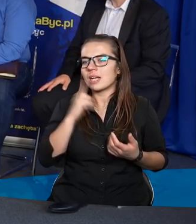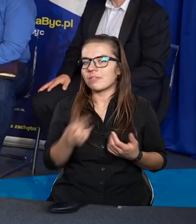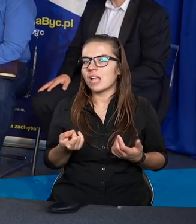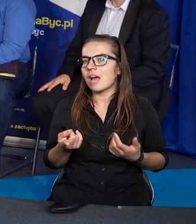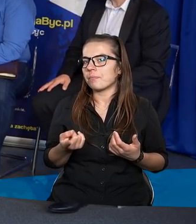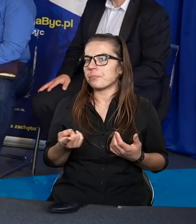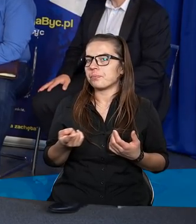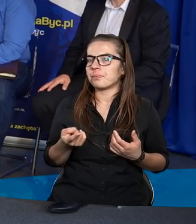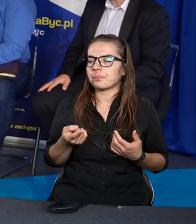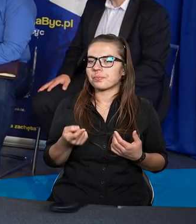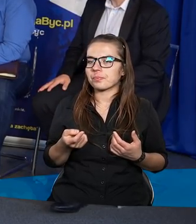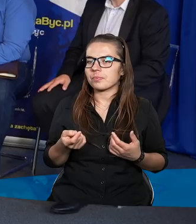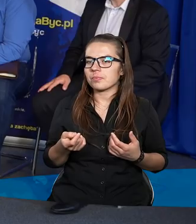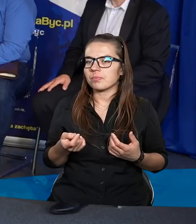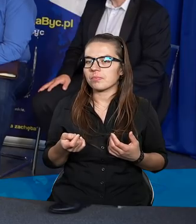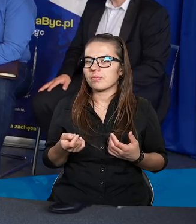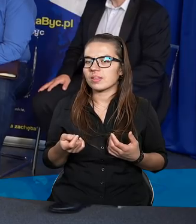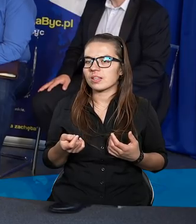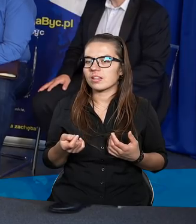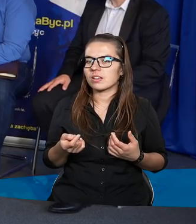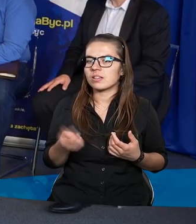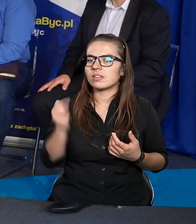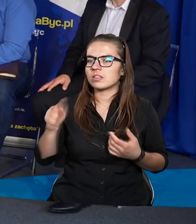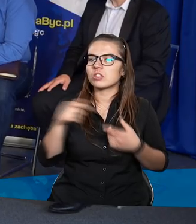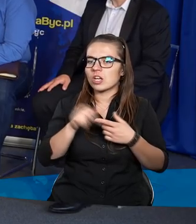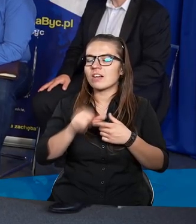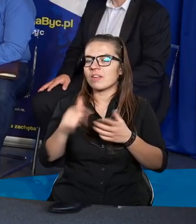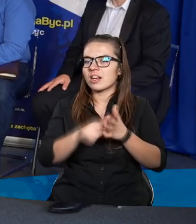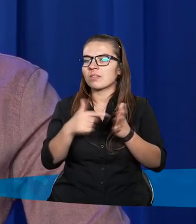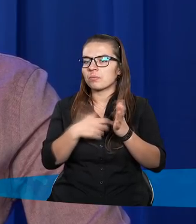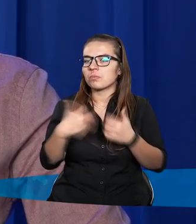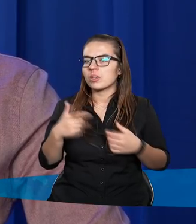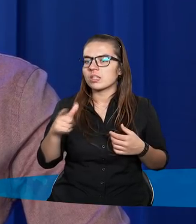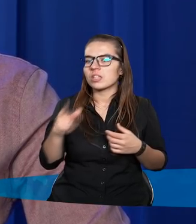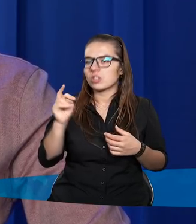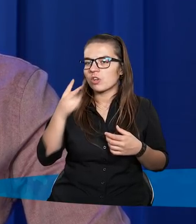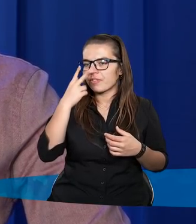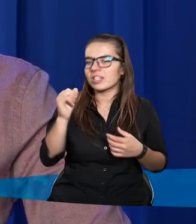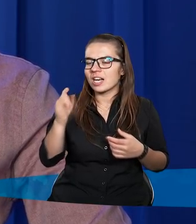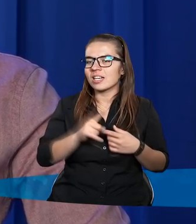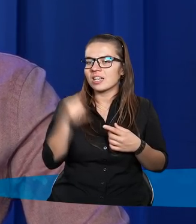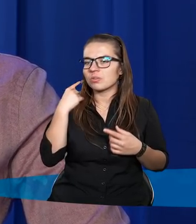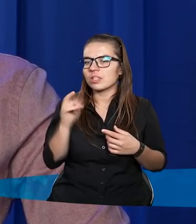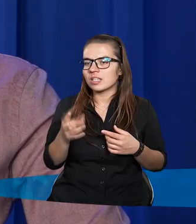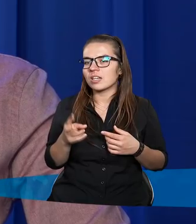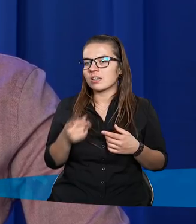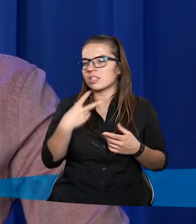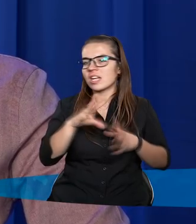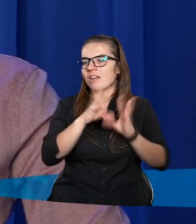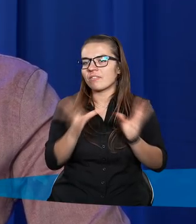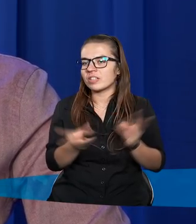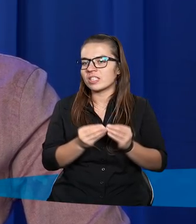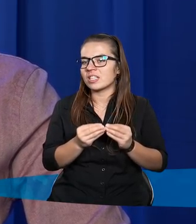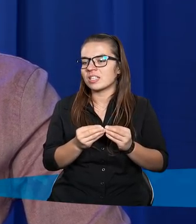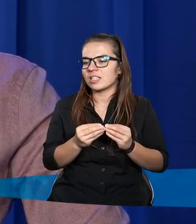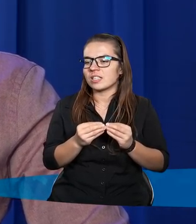co, zmieniło to coś w ich życiu? To jest właśnie ten problem z cudami. Sporo innych cudów też widzieli i też nie wszystkich